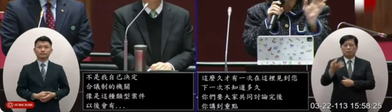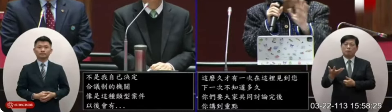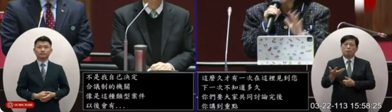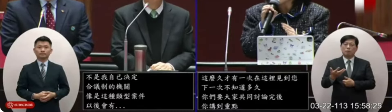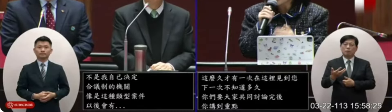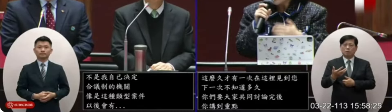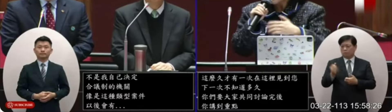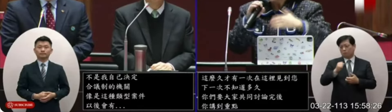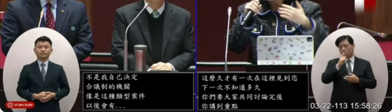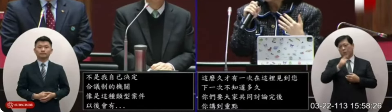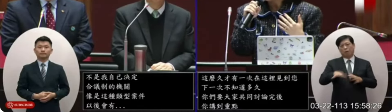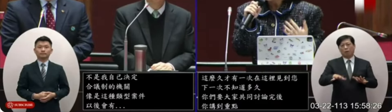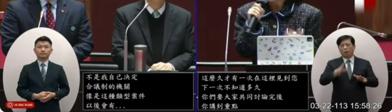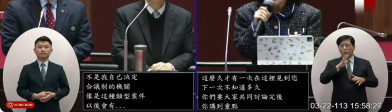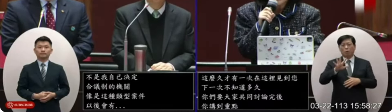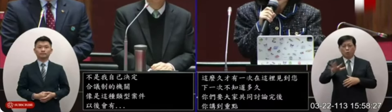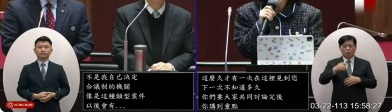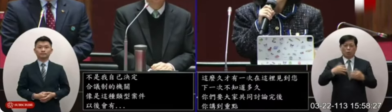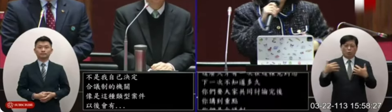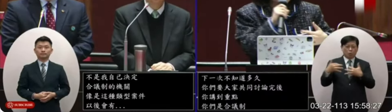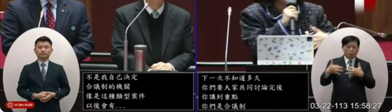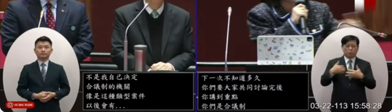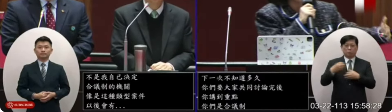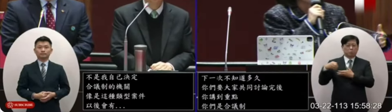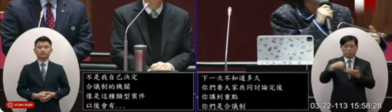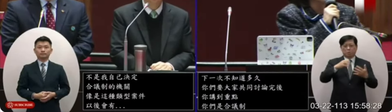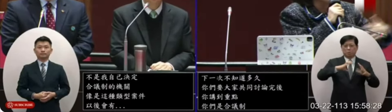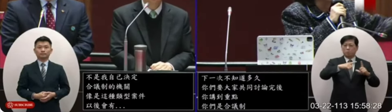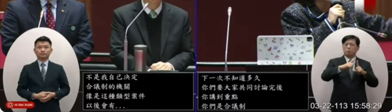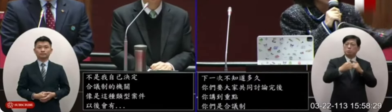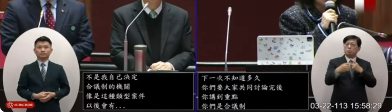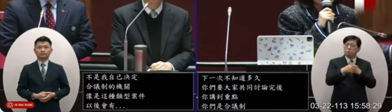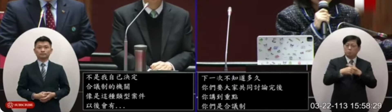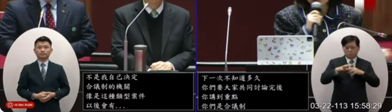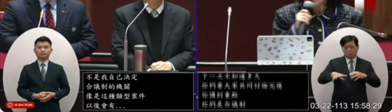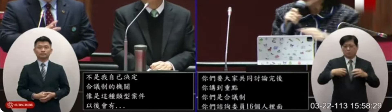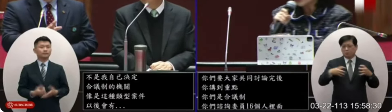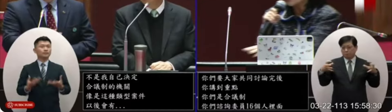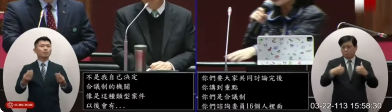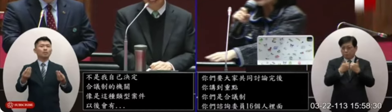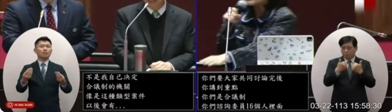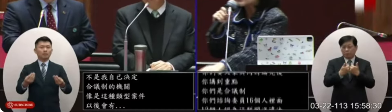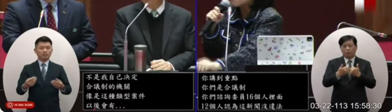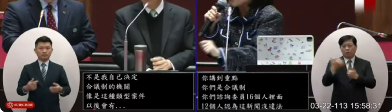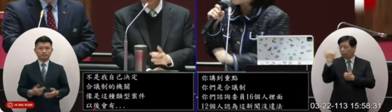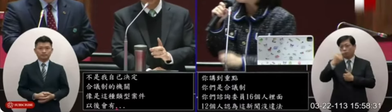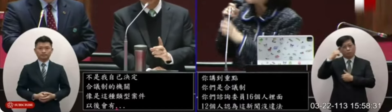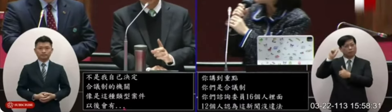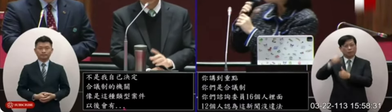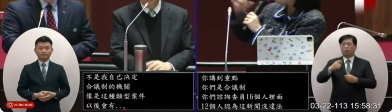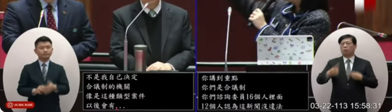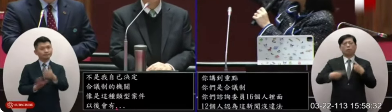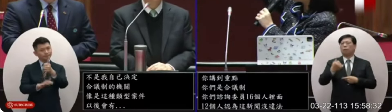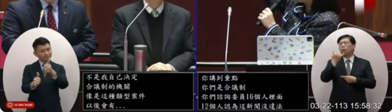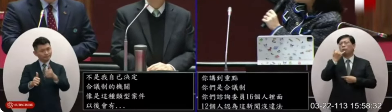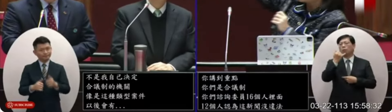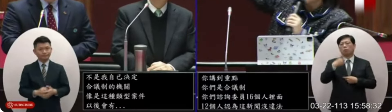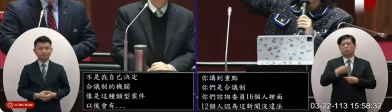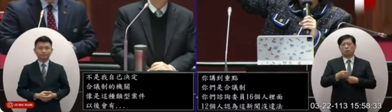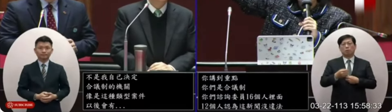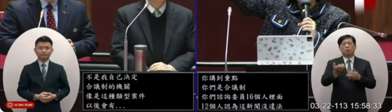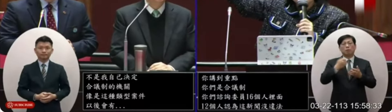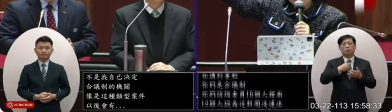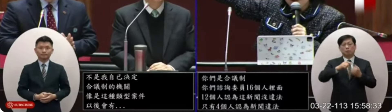萬啊你們不能說欸有爭議的時候要帶回去討論因為我們是要合議制結果呢你想要罰人家的時候